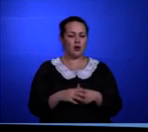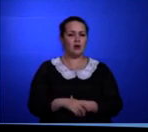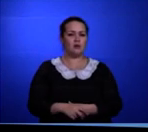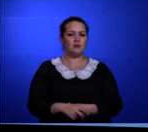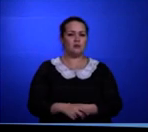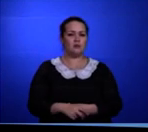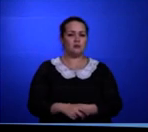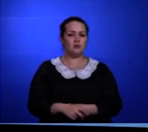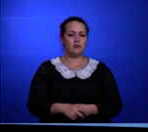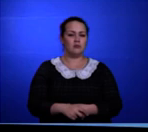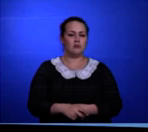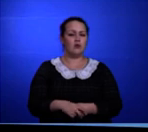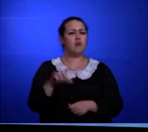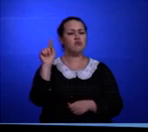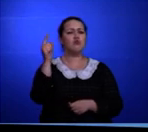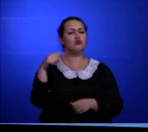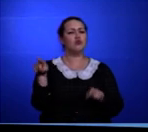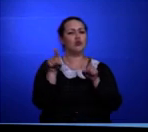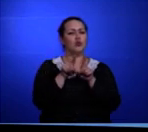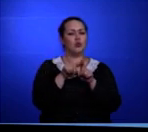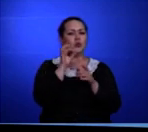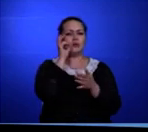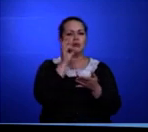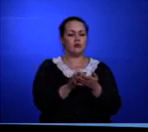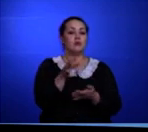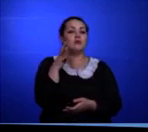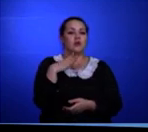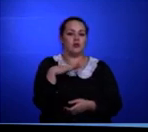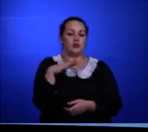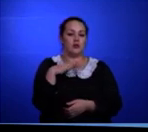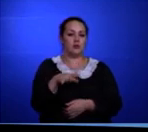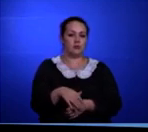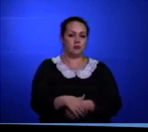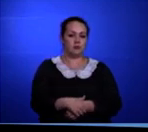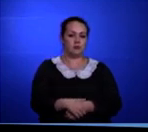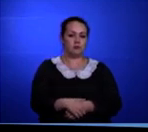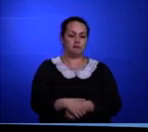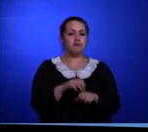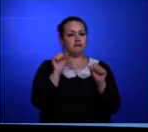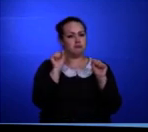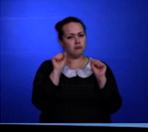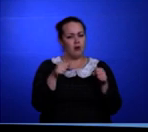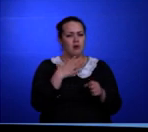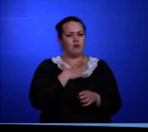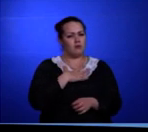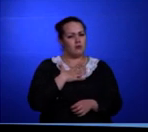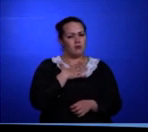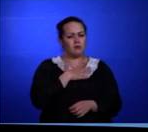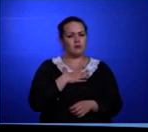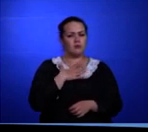Почему он так сказала? Зачем? Возможно, разволновалась.